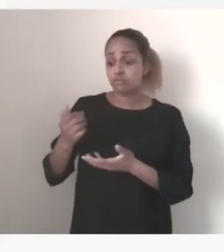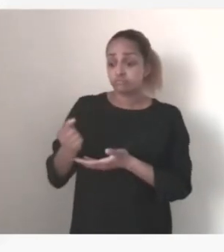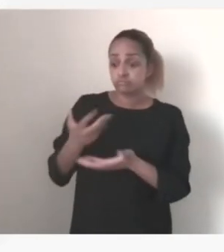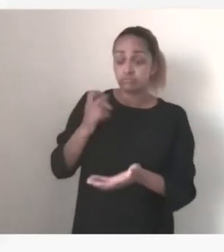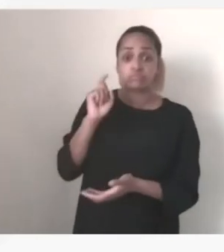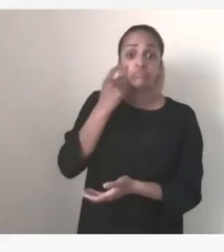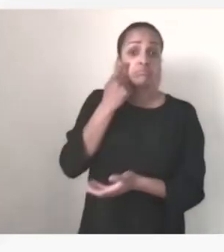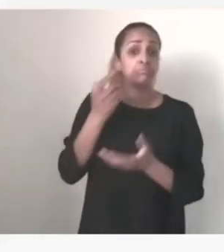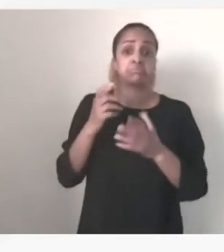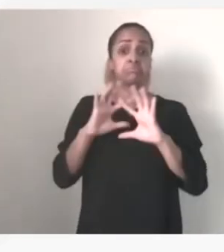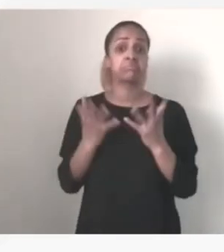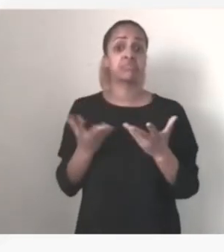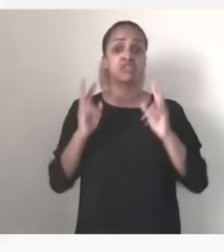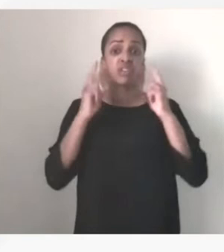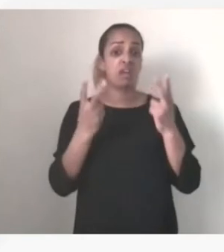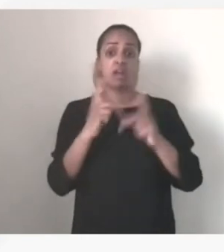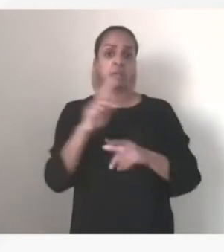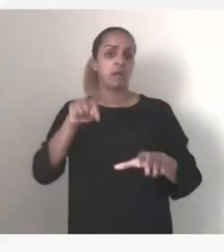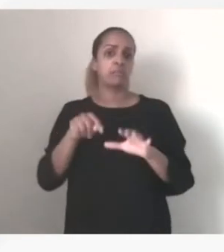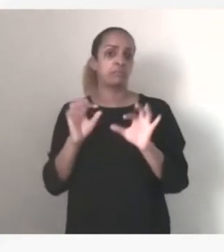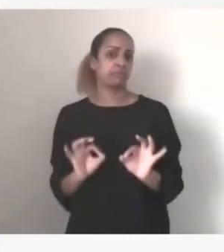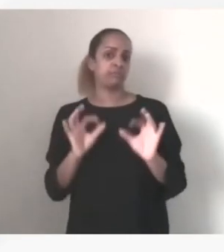sur le sujet. Moi, je voudrais juste rajouter qu'évidemment,